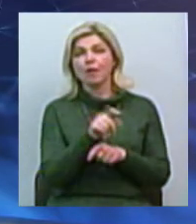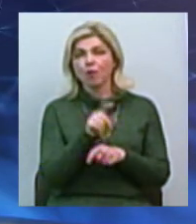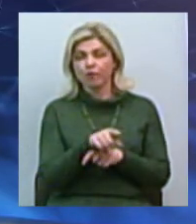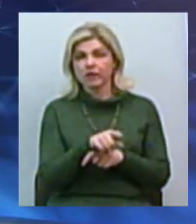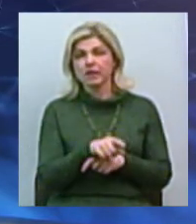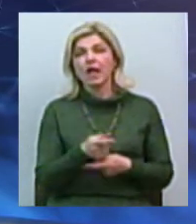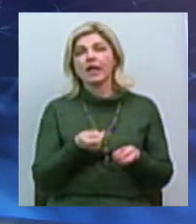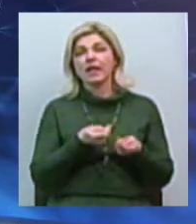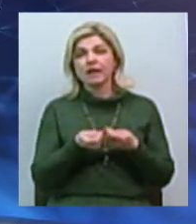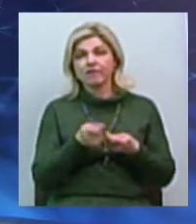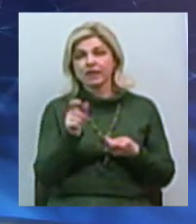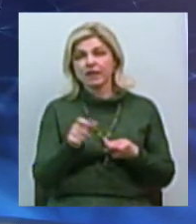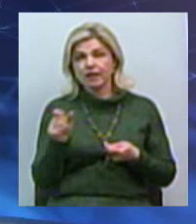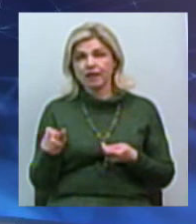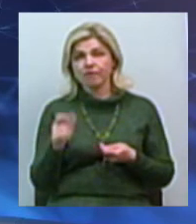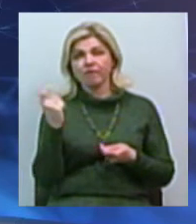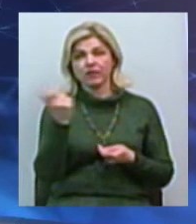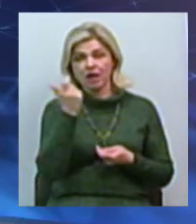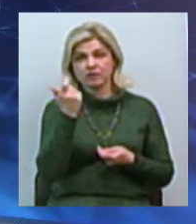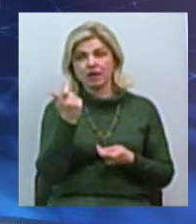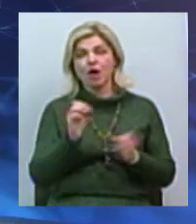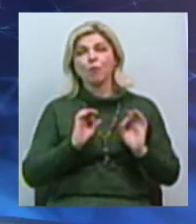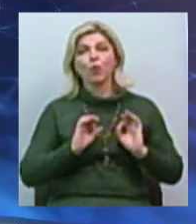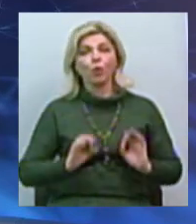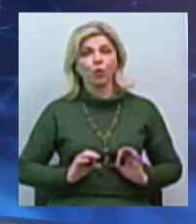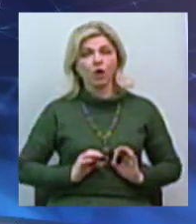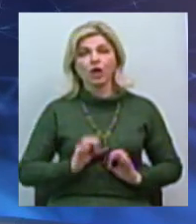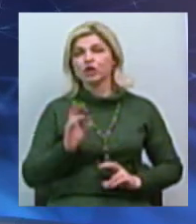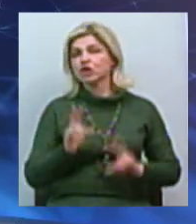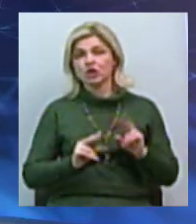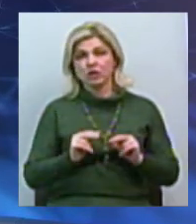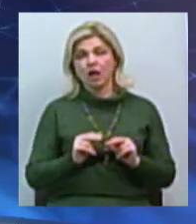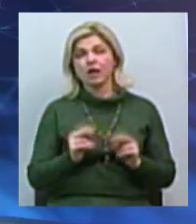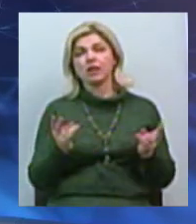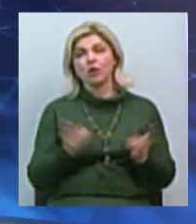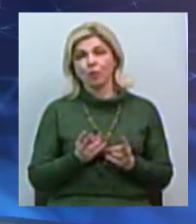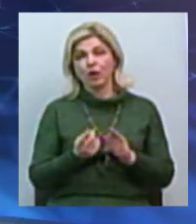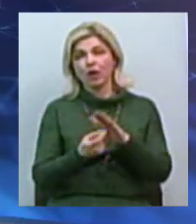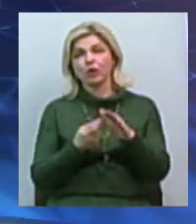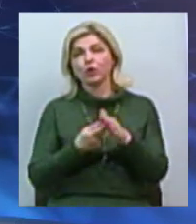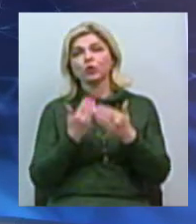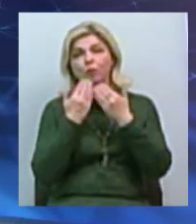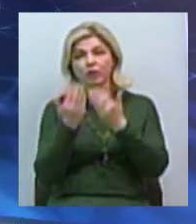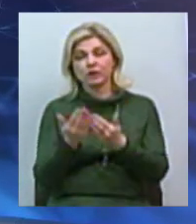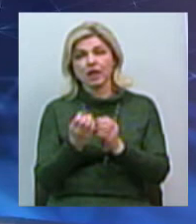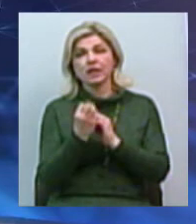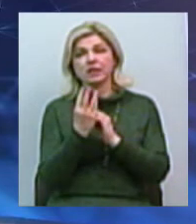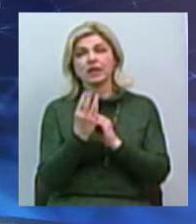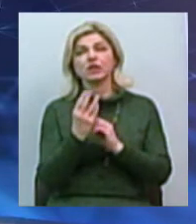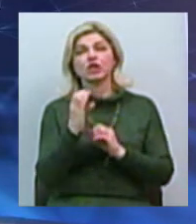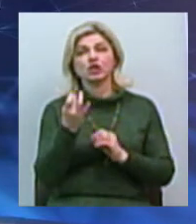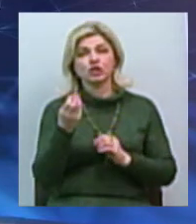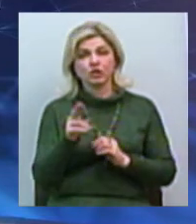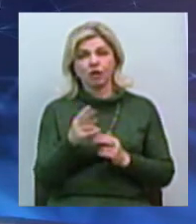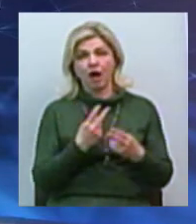власника цього підприємства прокурори не вважали за необхідні допитати. І 13 січня через суд наклали арешт на майно